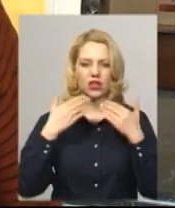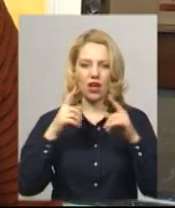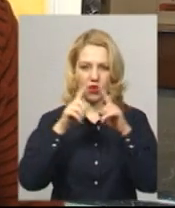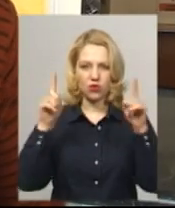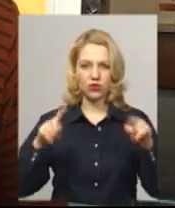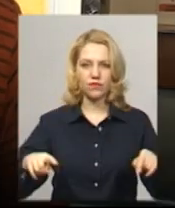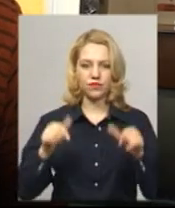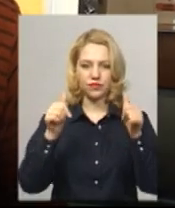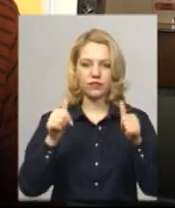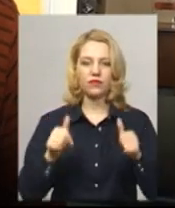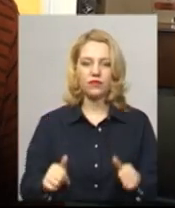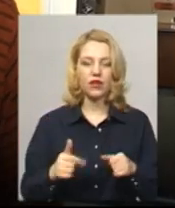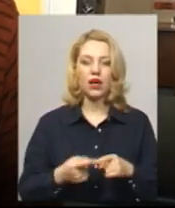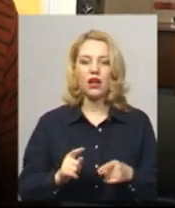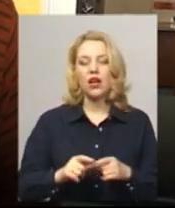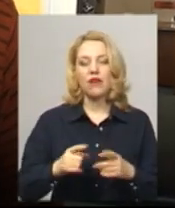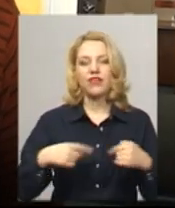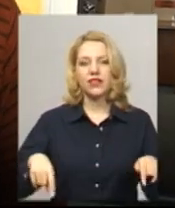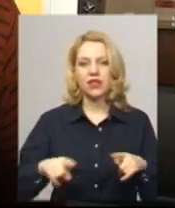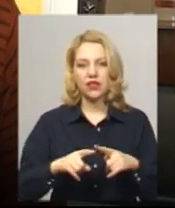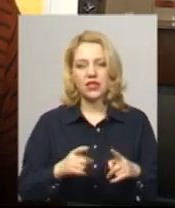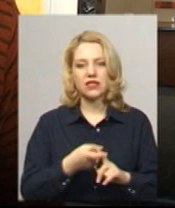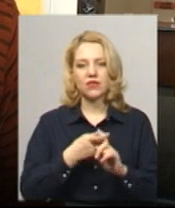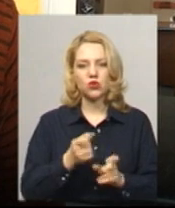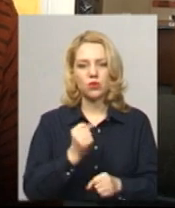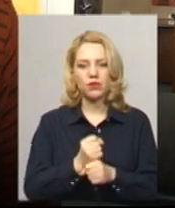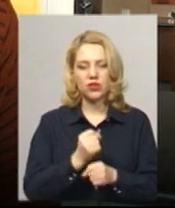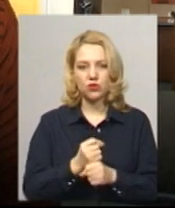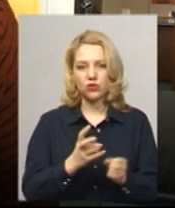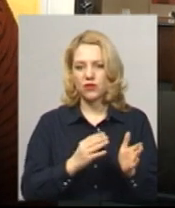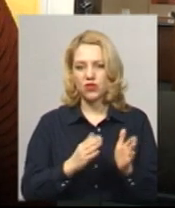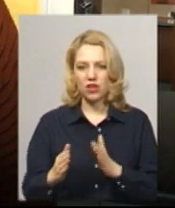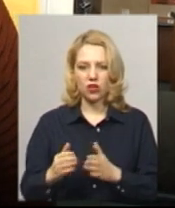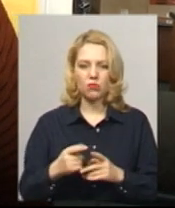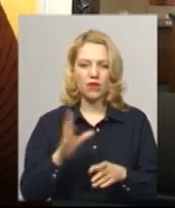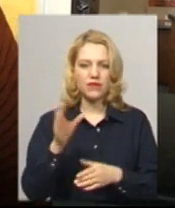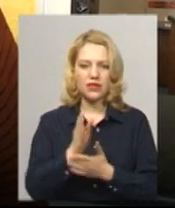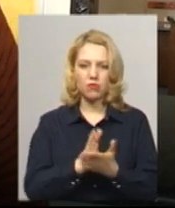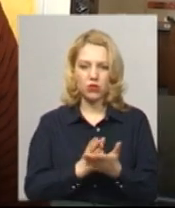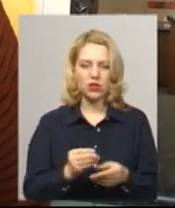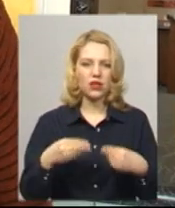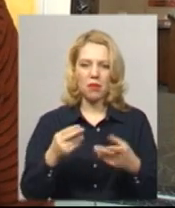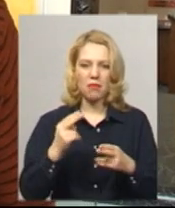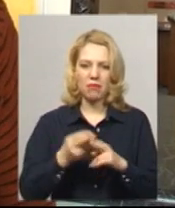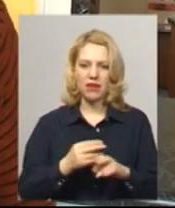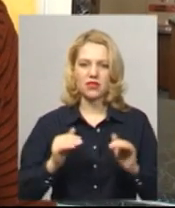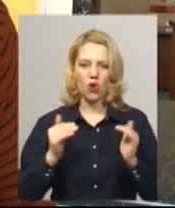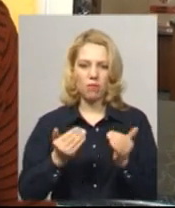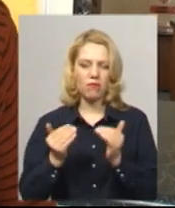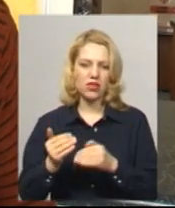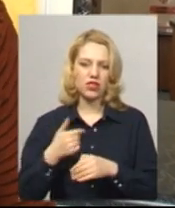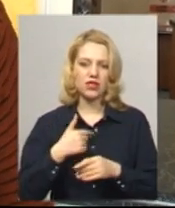Відділення зв'язку працює в штатному режимі, всі послуги надаються без обмежень. Ми